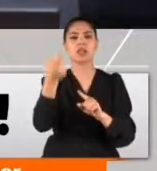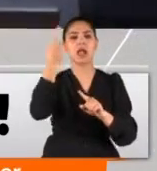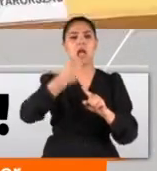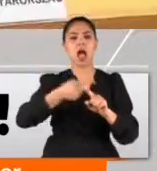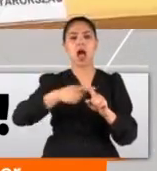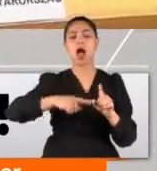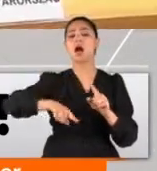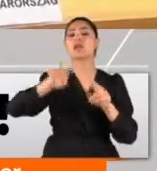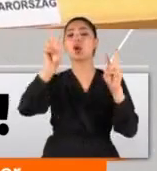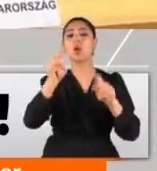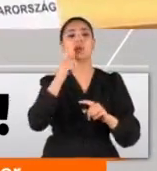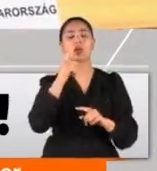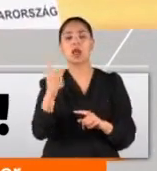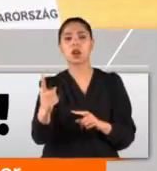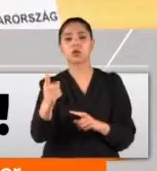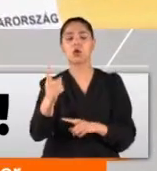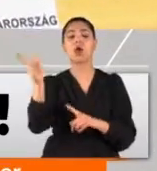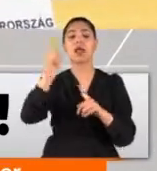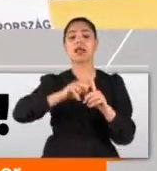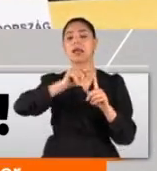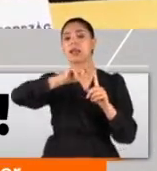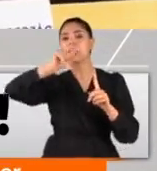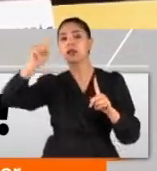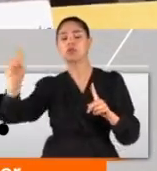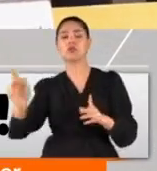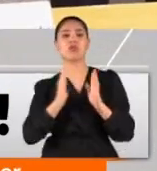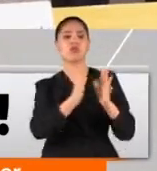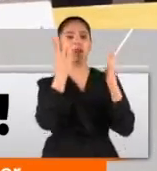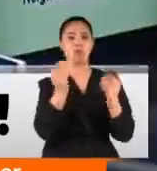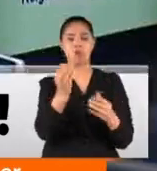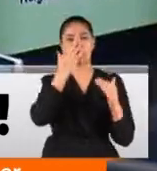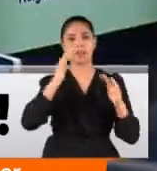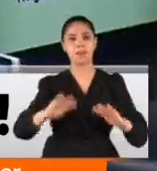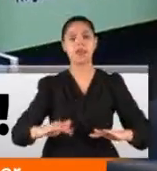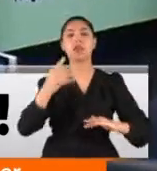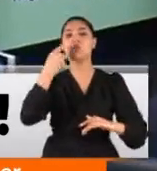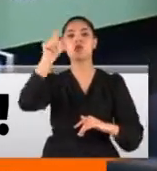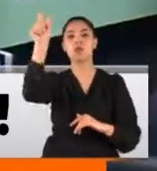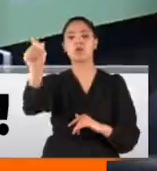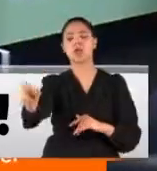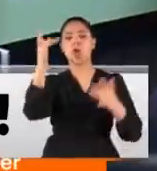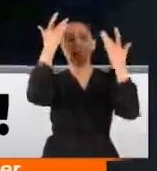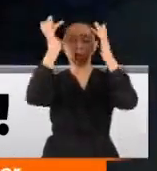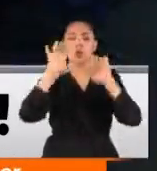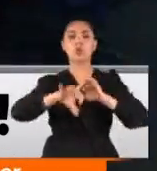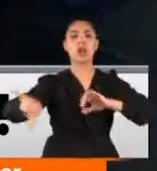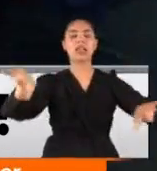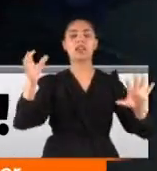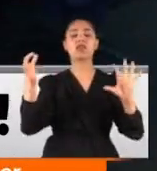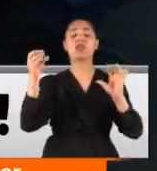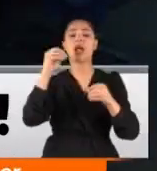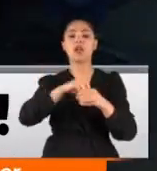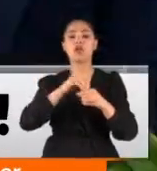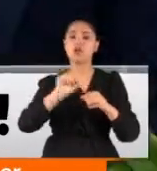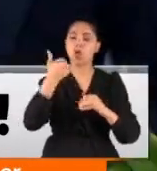gündem çerçevesinde katılım sürecini ilerletmesini bekliyoruz. Erdoğan kültürel ırkçılık içinde önemli